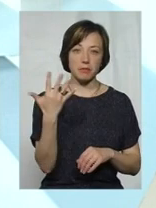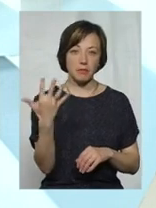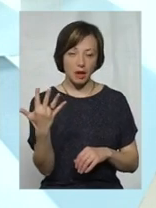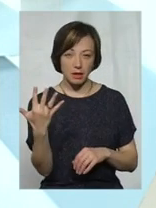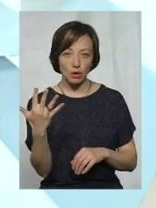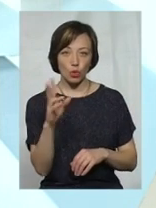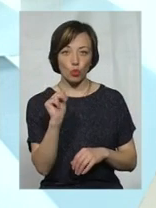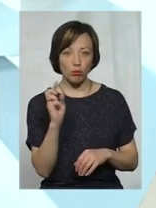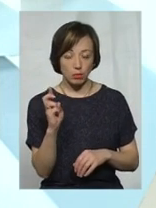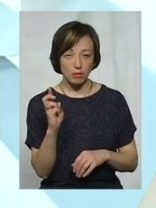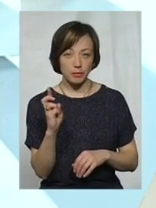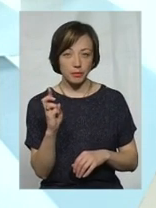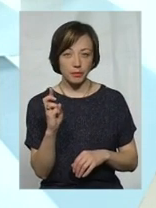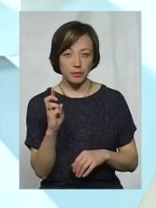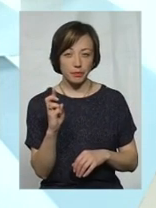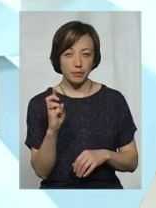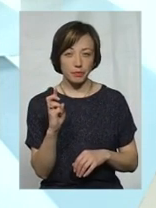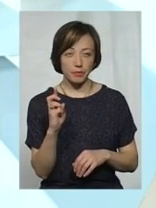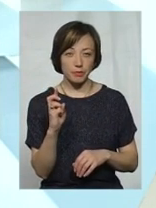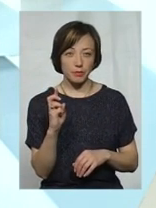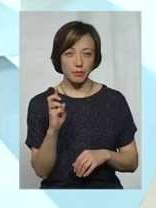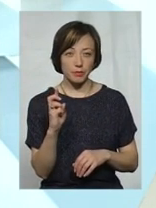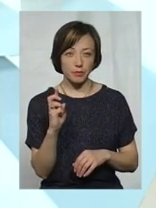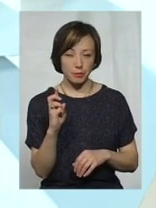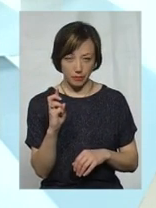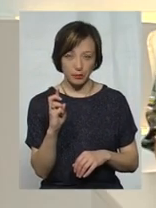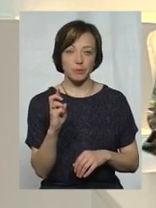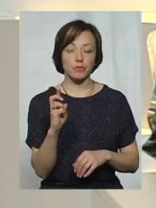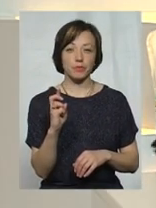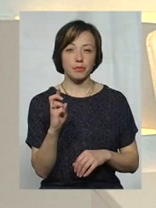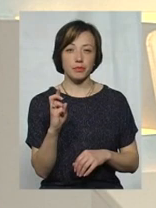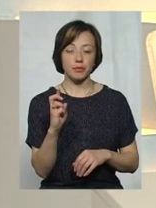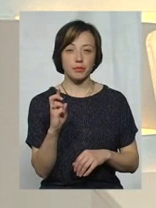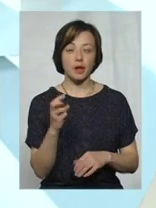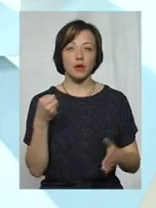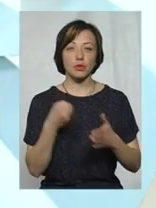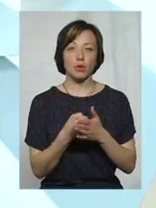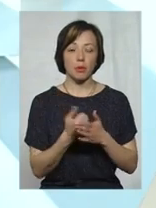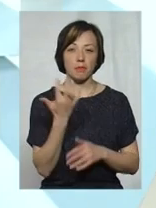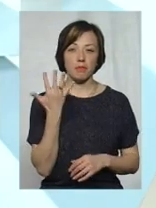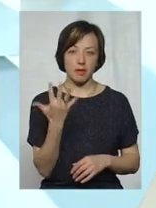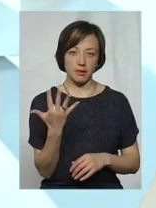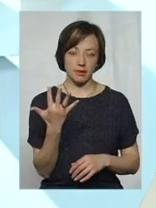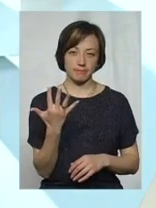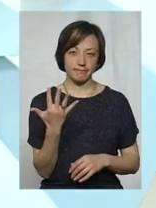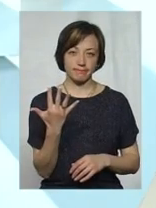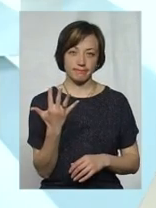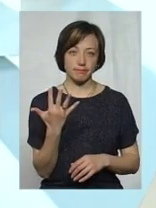кубічних метрів до 5. Ну,